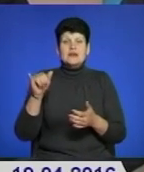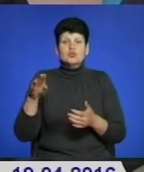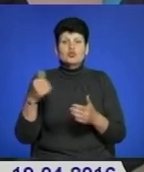редакції.